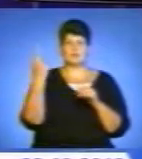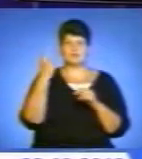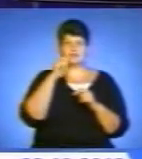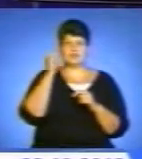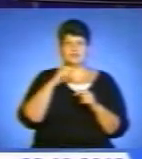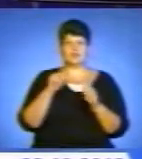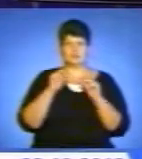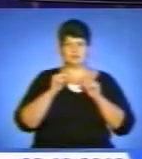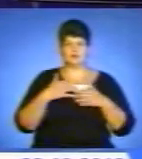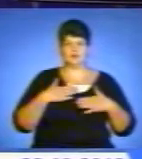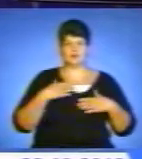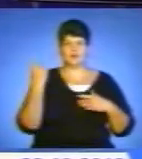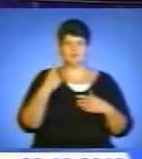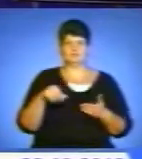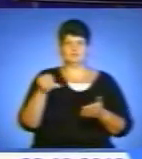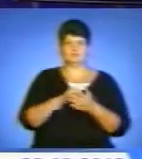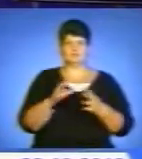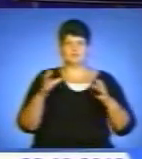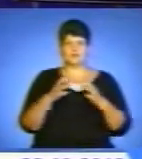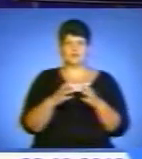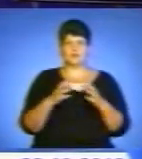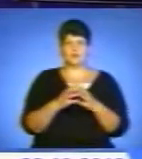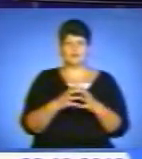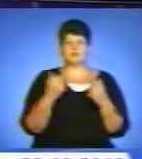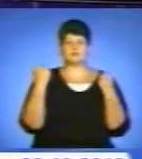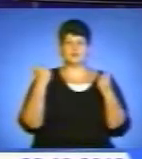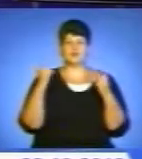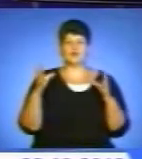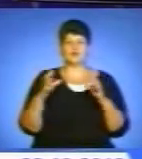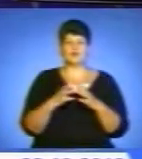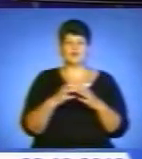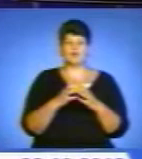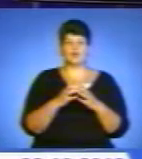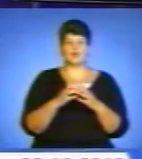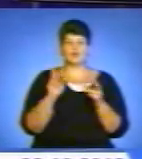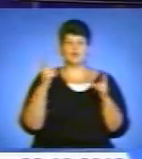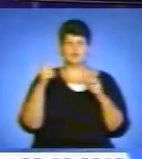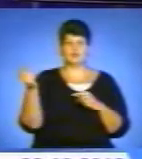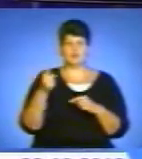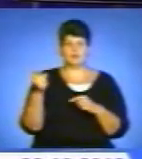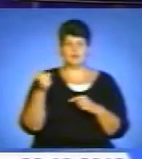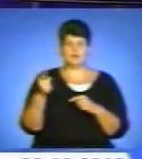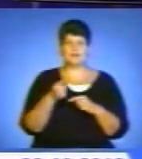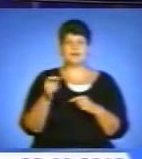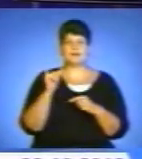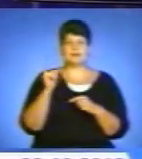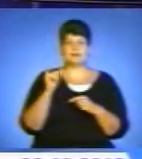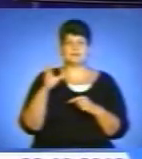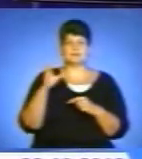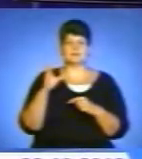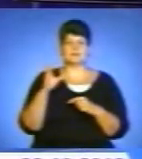нашої області захищала об'єднана команда спортивного здоровчого клубу «Тернопіль» та дитячо-юнацької спортивної школи